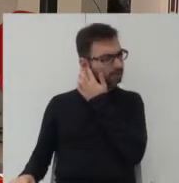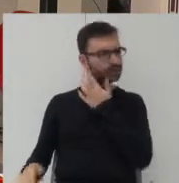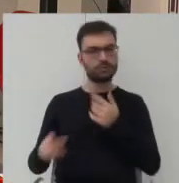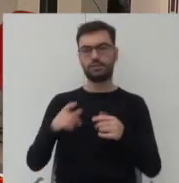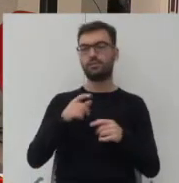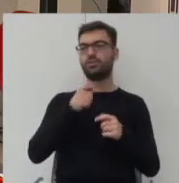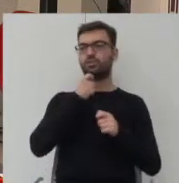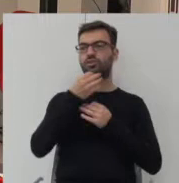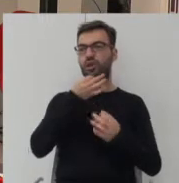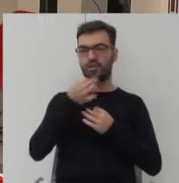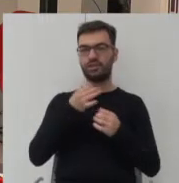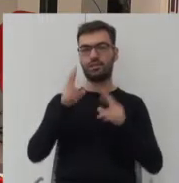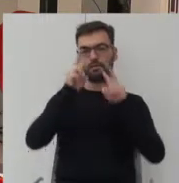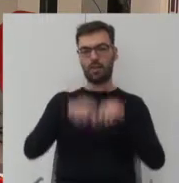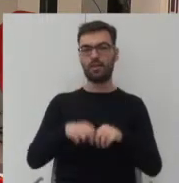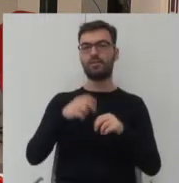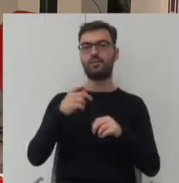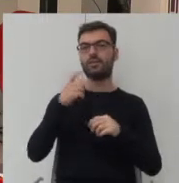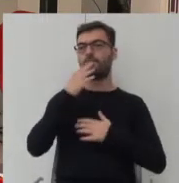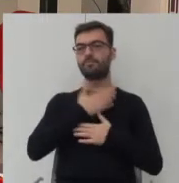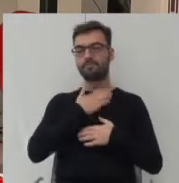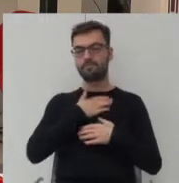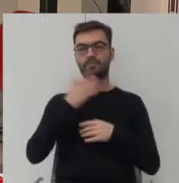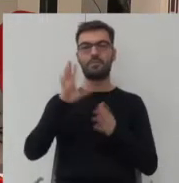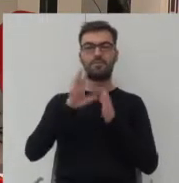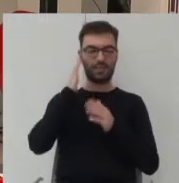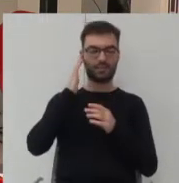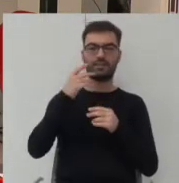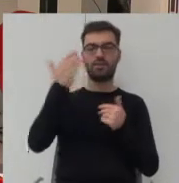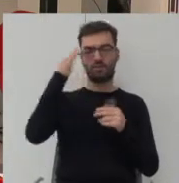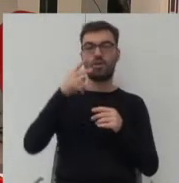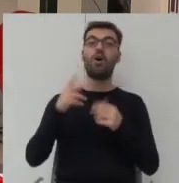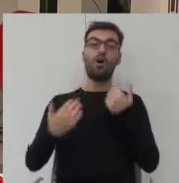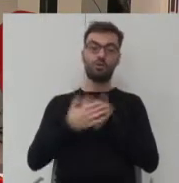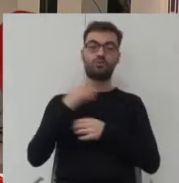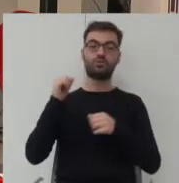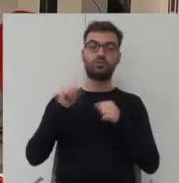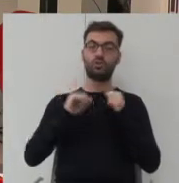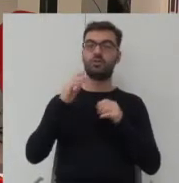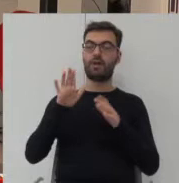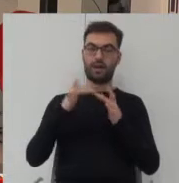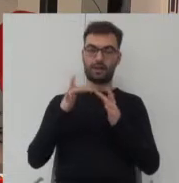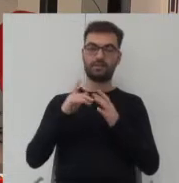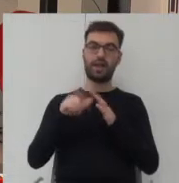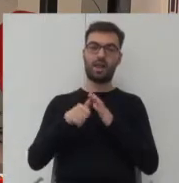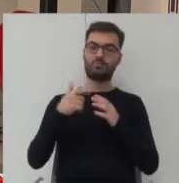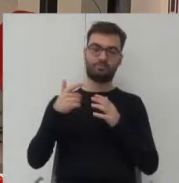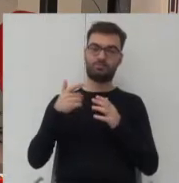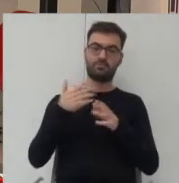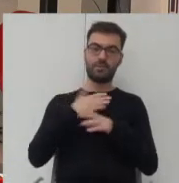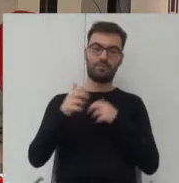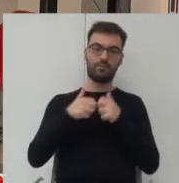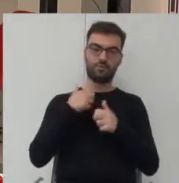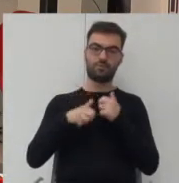badający preferencje Białostoszczanczego sposobu zamieszkiwania okazało się że sąd miał rację ale miasto zostało z tym samym dylematem 48